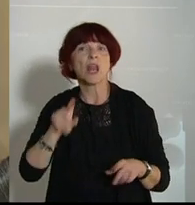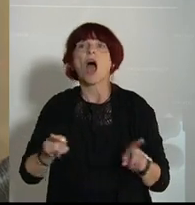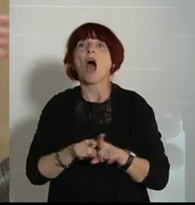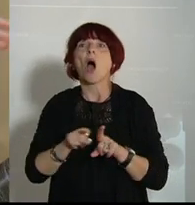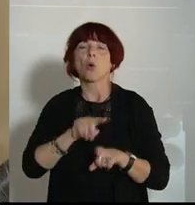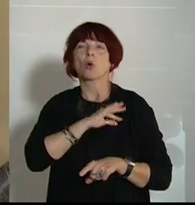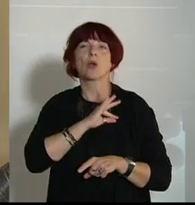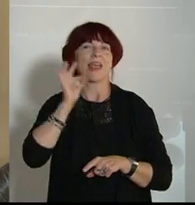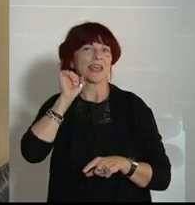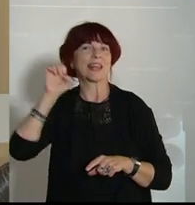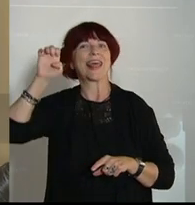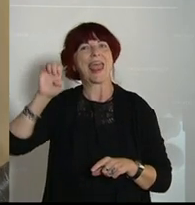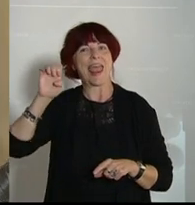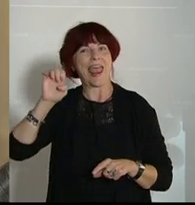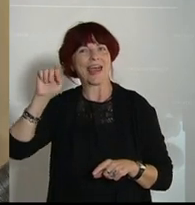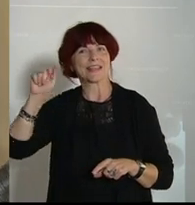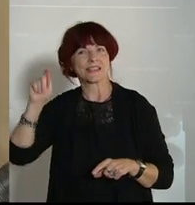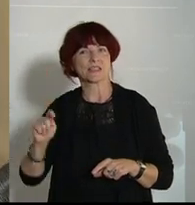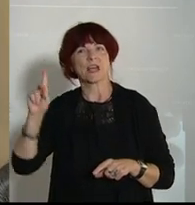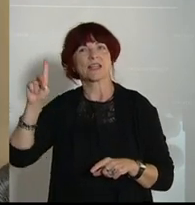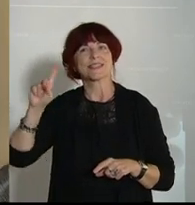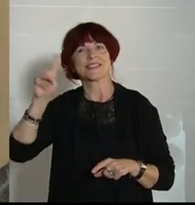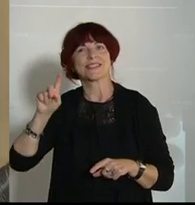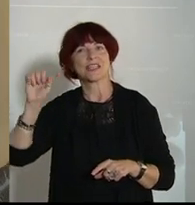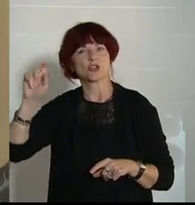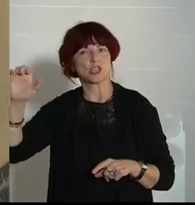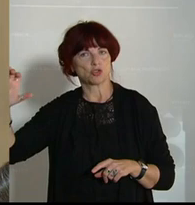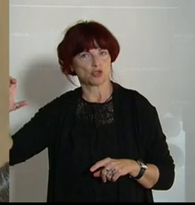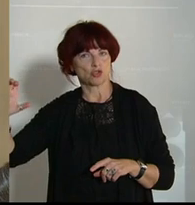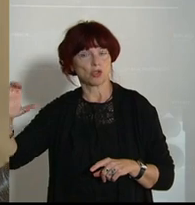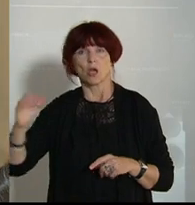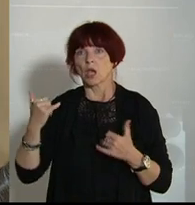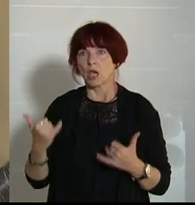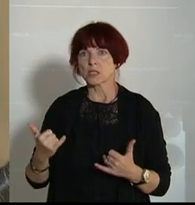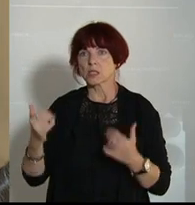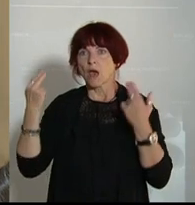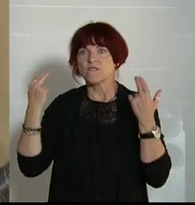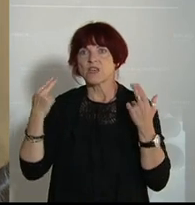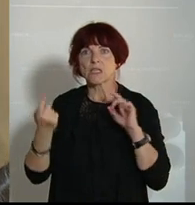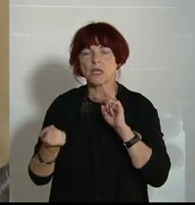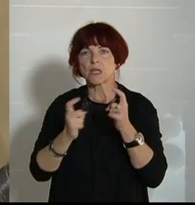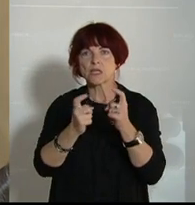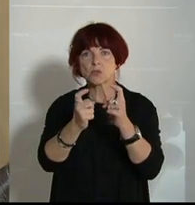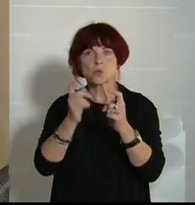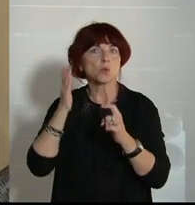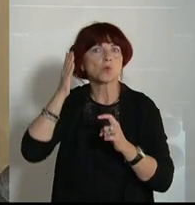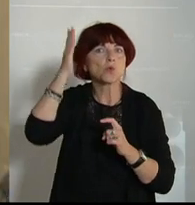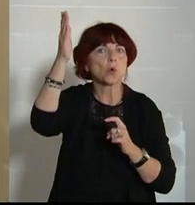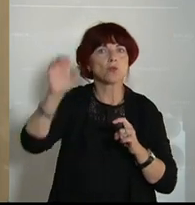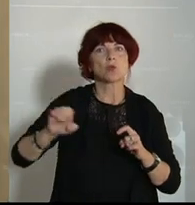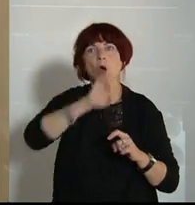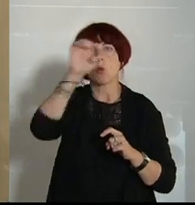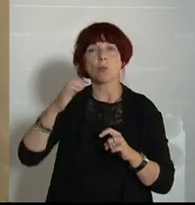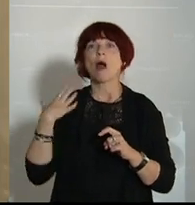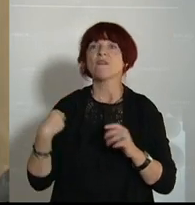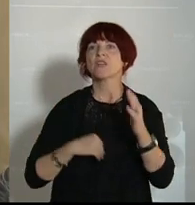Tschitschitsch, ich bin ein wenig ratlos. Wir haben hier eine ganz wesentliche Debatte zur Zukunft Europas, zur Frage des Wiederaufbaus. Und